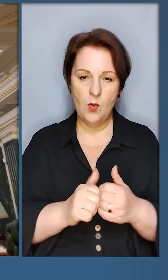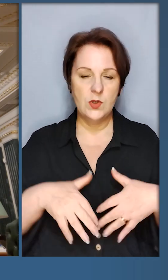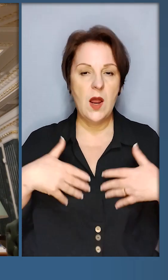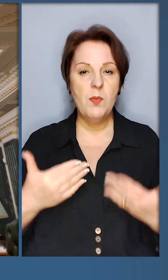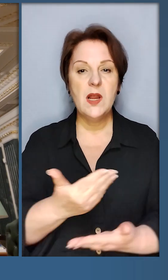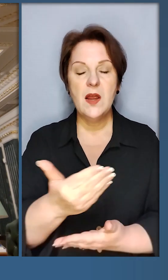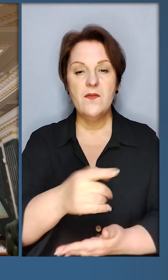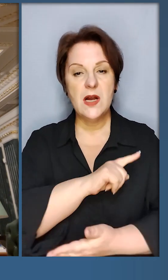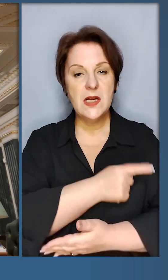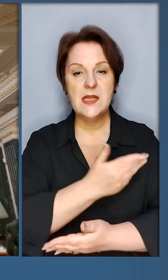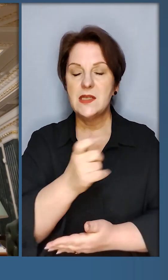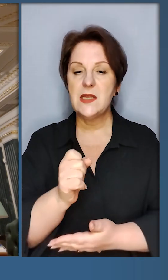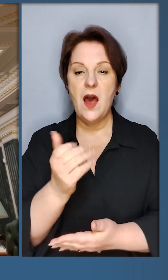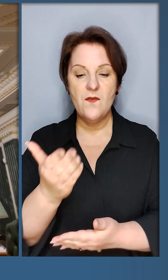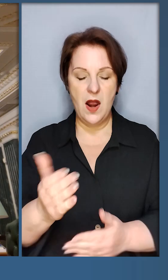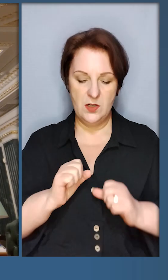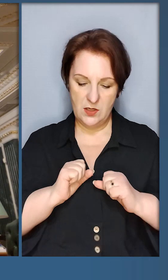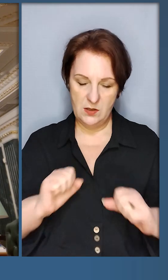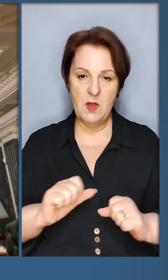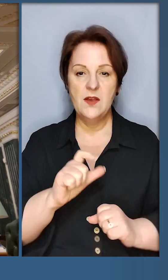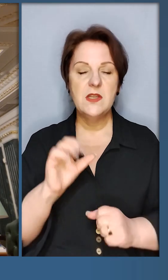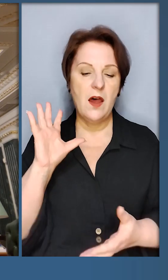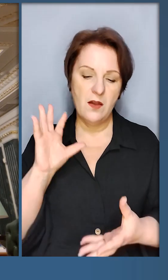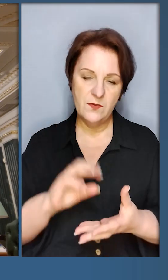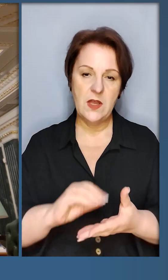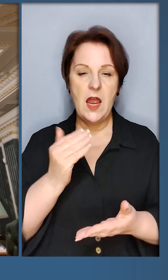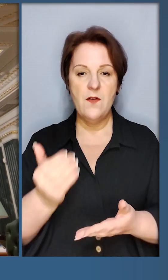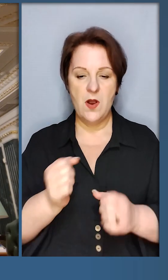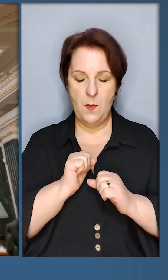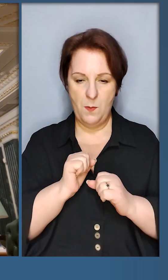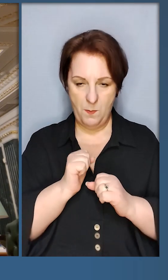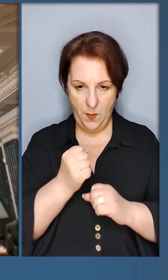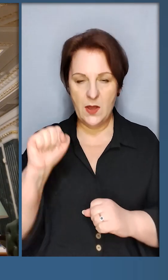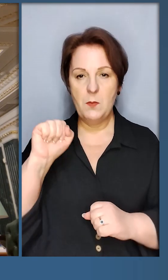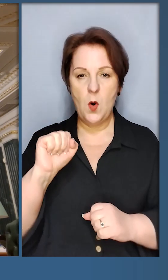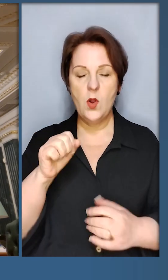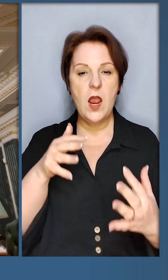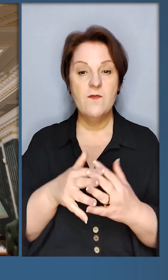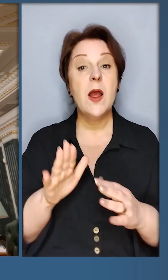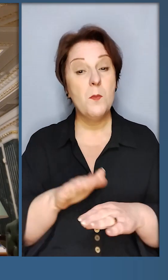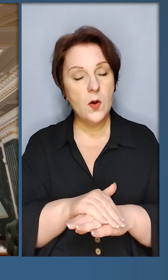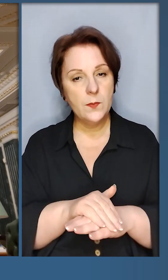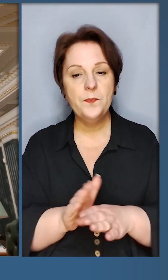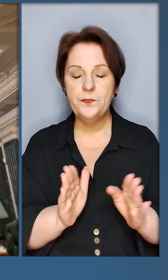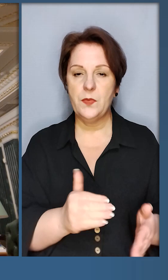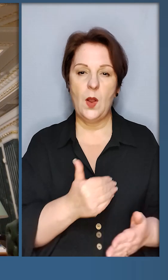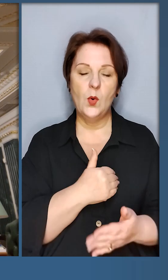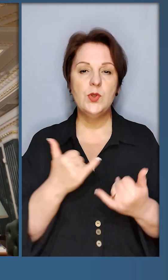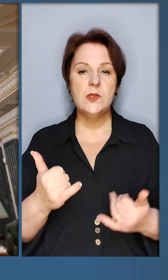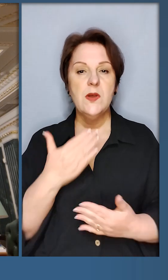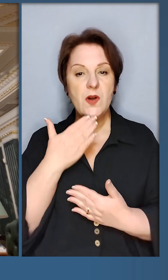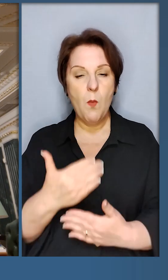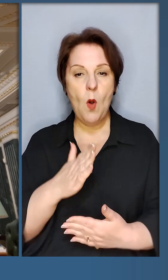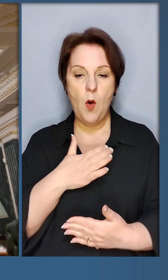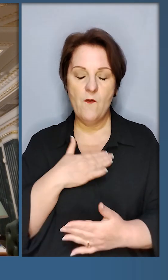вашої сили, за вашу сміливість, за всі ваші перемоги в боях. Одне слово – молодці. Хочу сьогодні подякувати